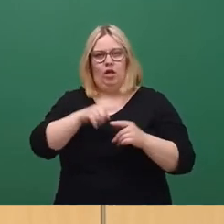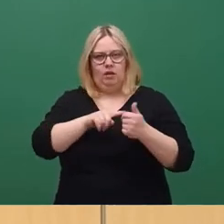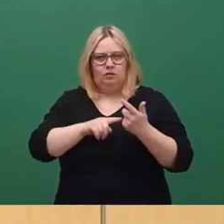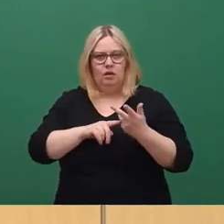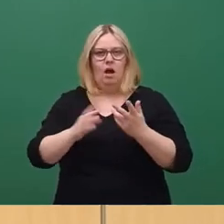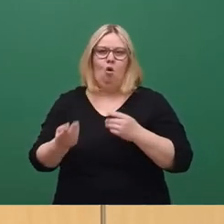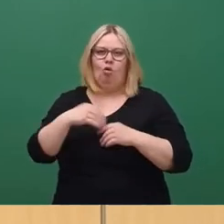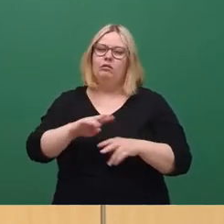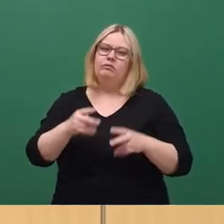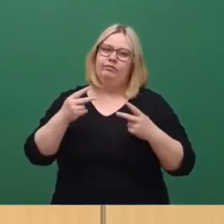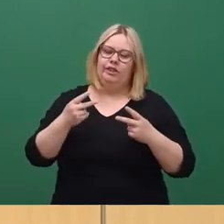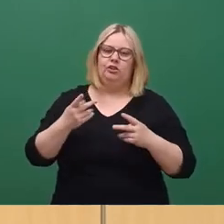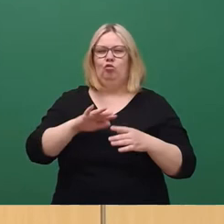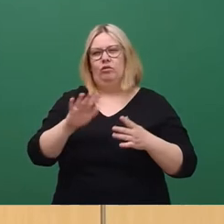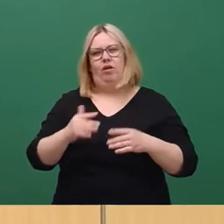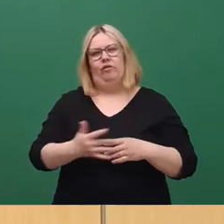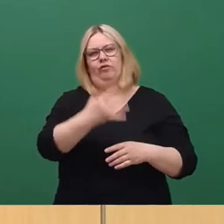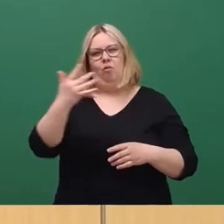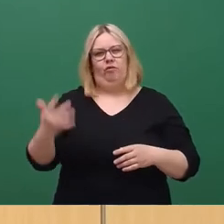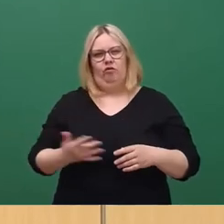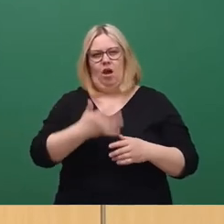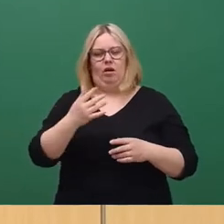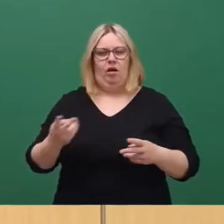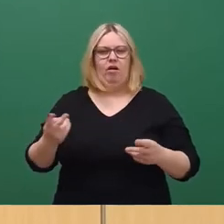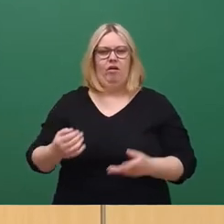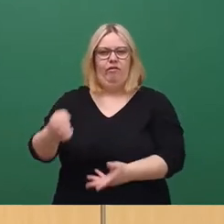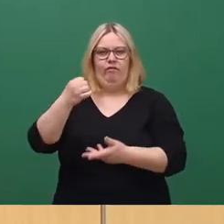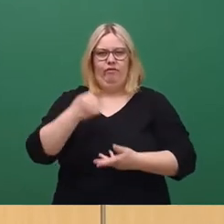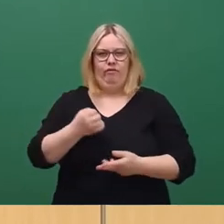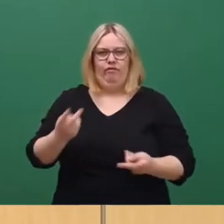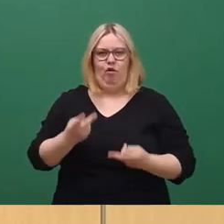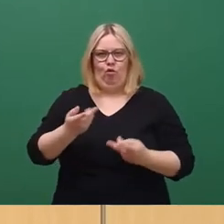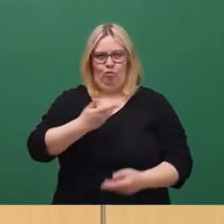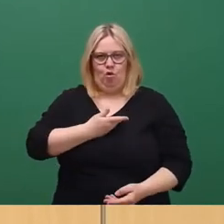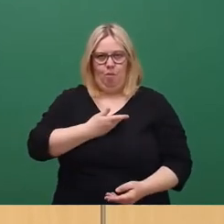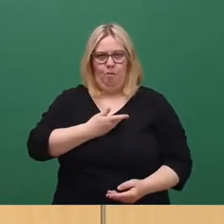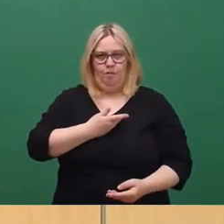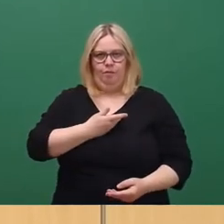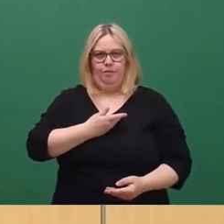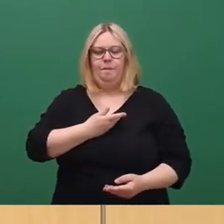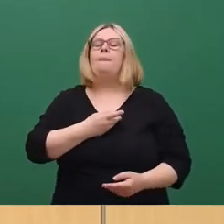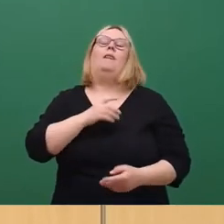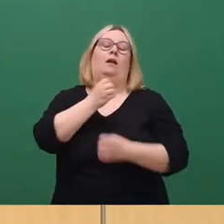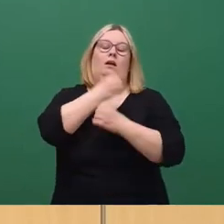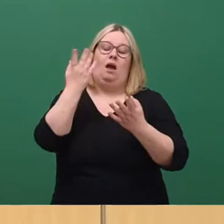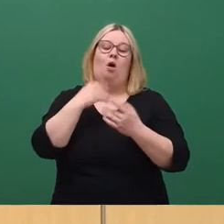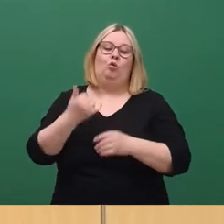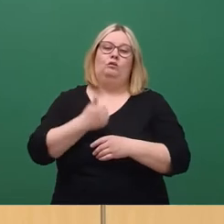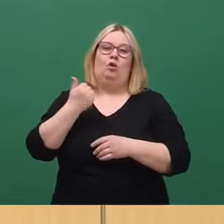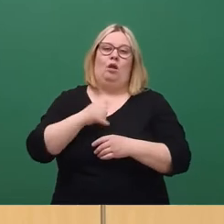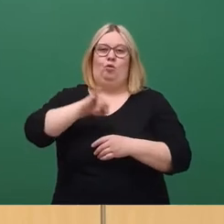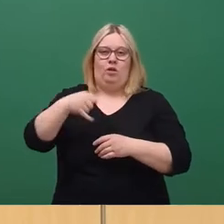Förderzeitraum von ca. 5 Jahren erfolgen. Wir informieren Sie auch über dieses tolle Projekt dann